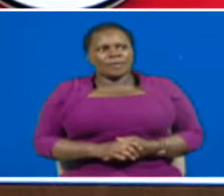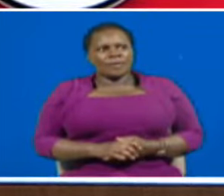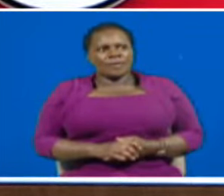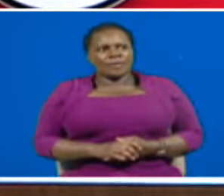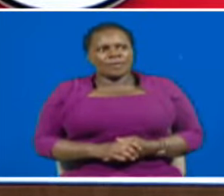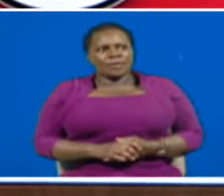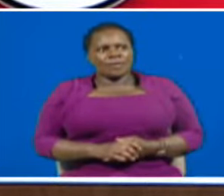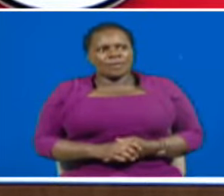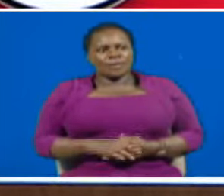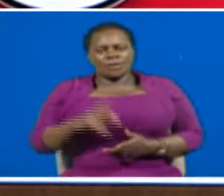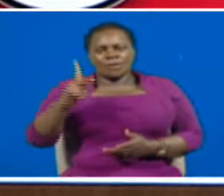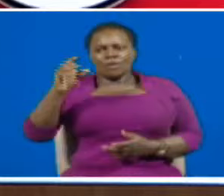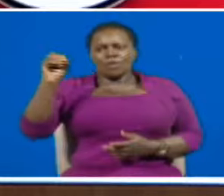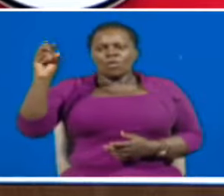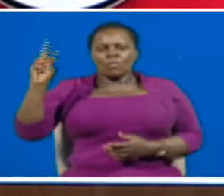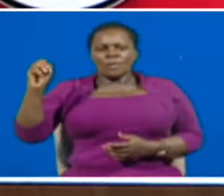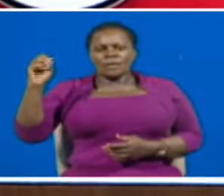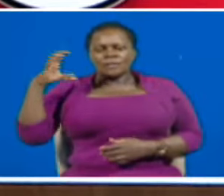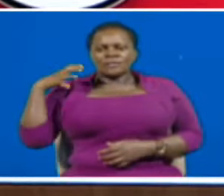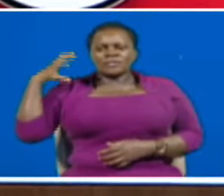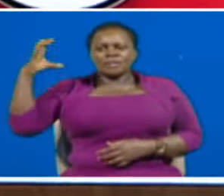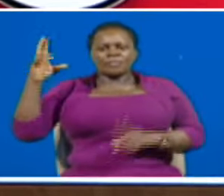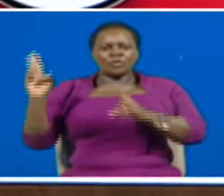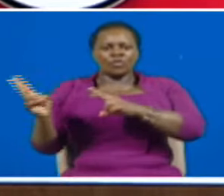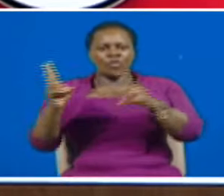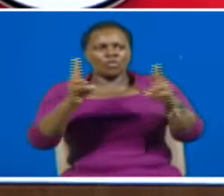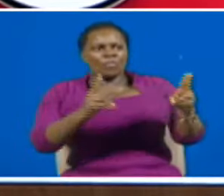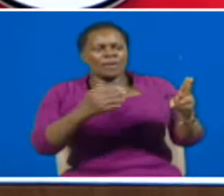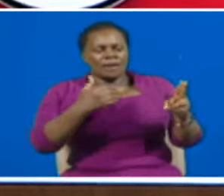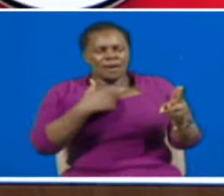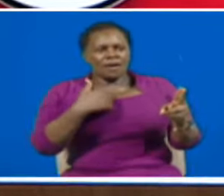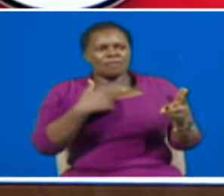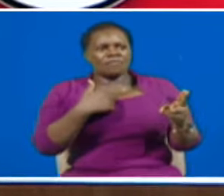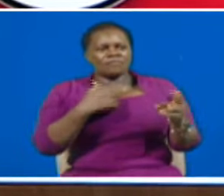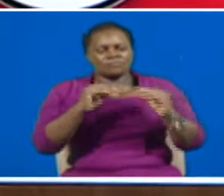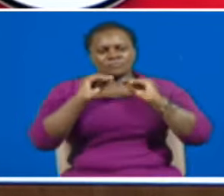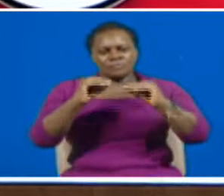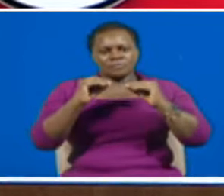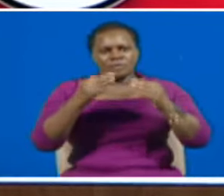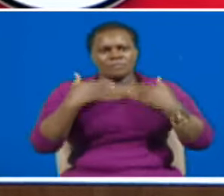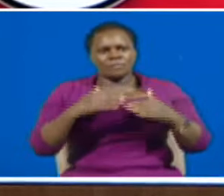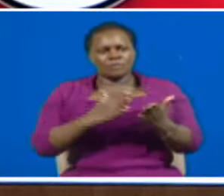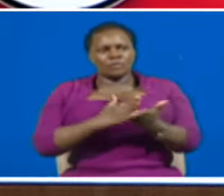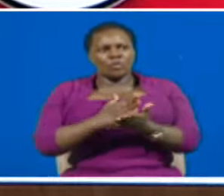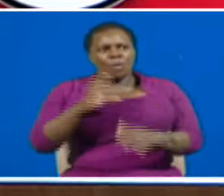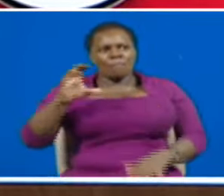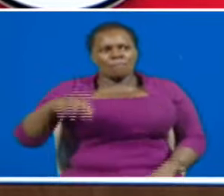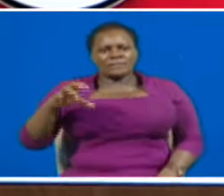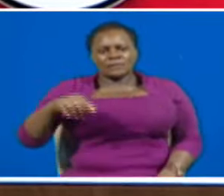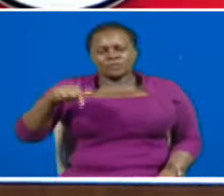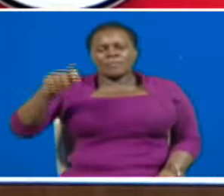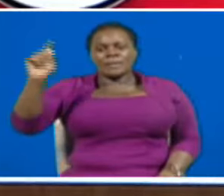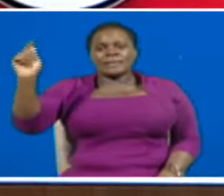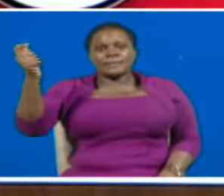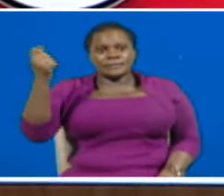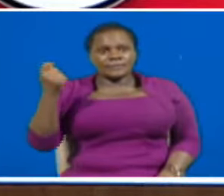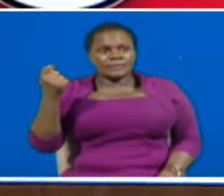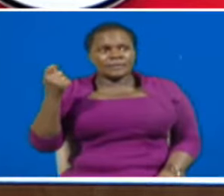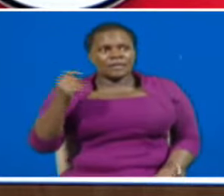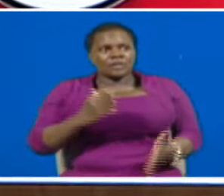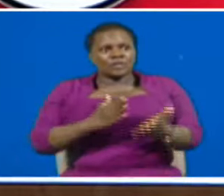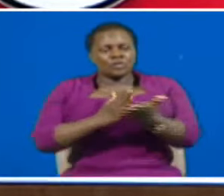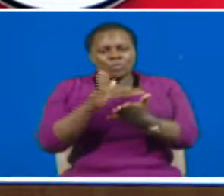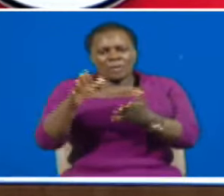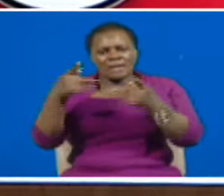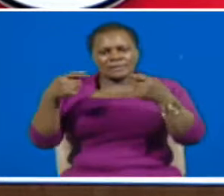kuhusu pita kome, shuja wa kawaida, anayendesha harakati za kuelimisha kupitia matatu za hapa jijini Nairobi. Kupitia